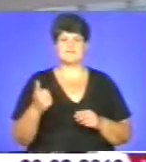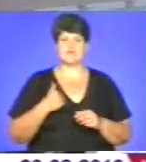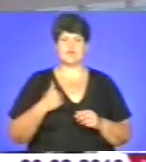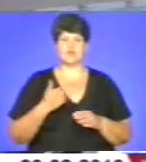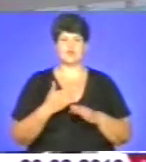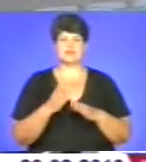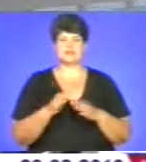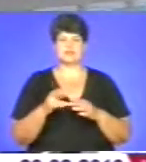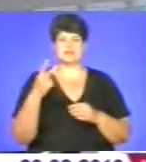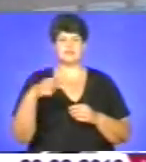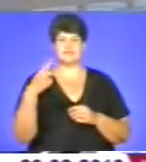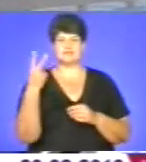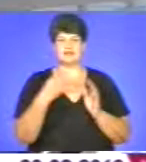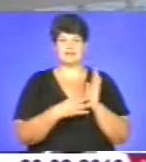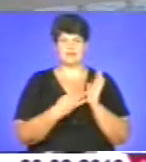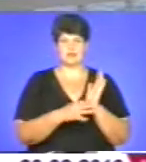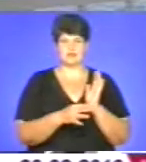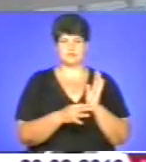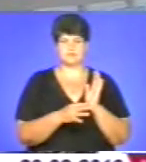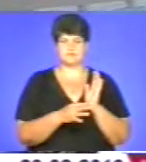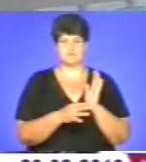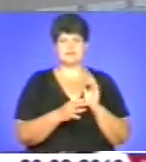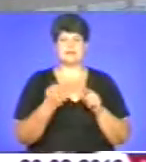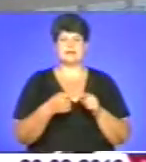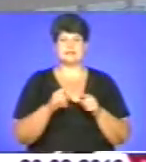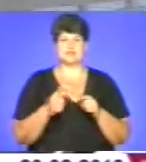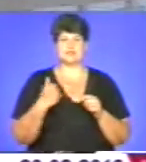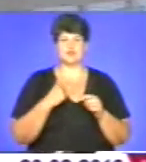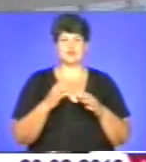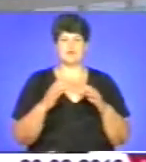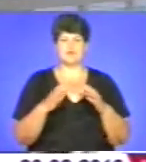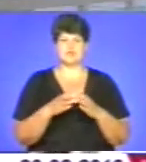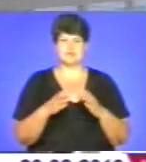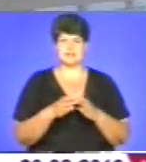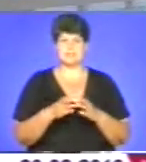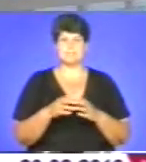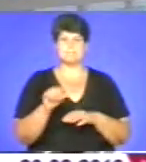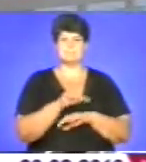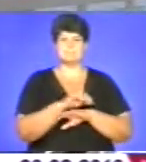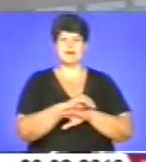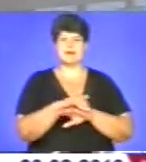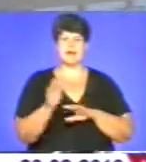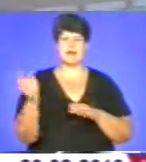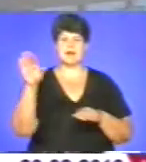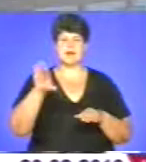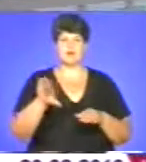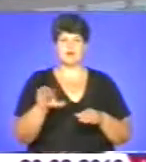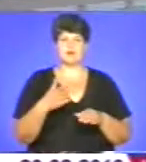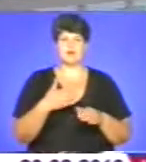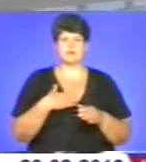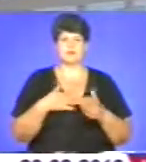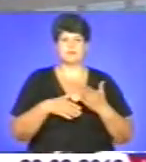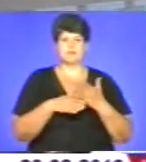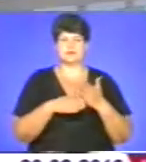2290, це військова частина берегова, ракетна частина, над якою шествує наша